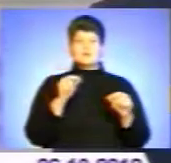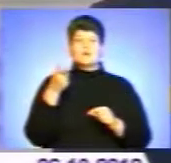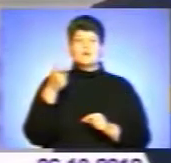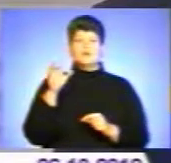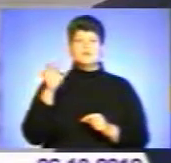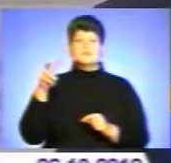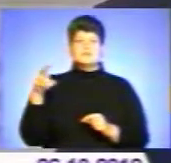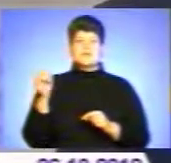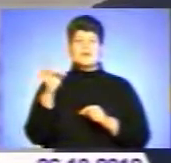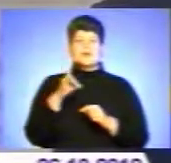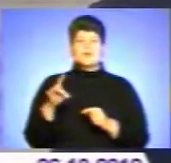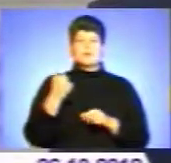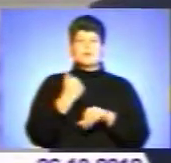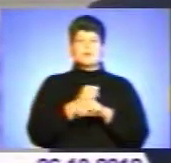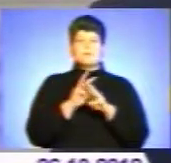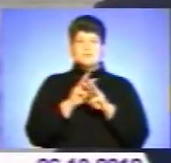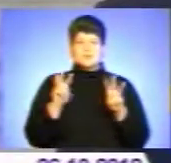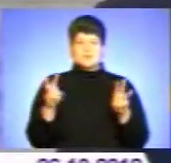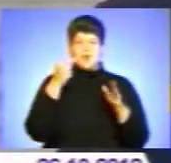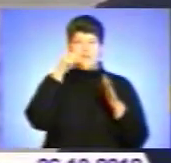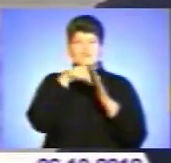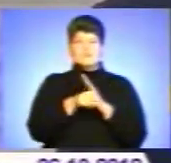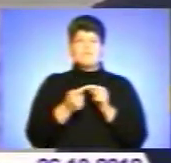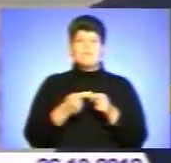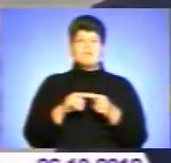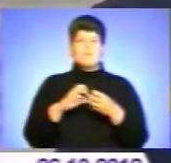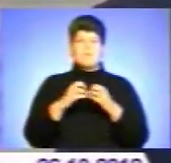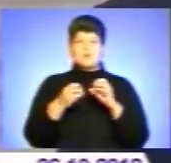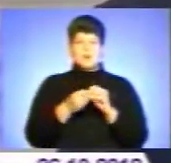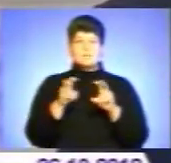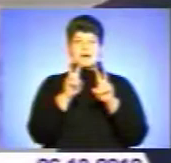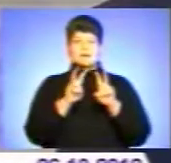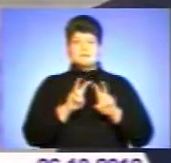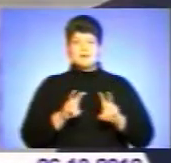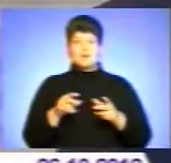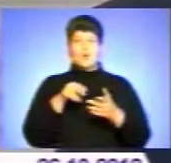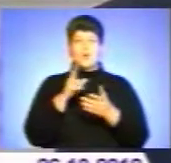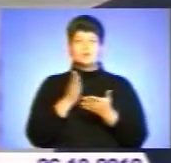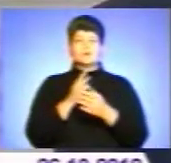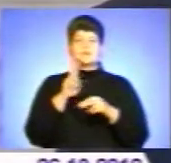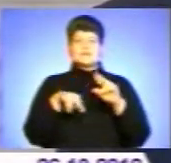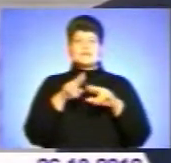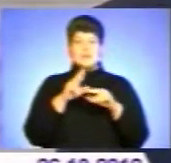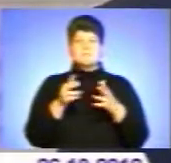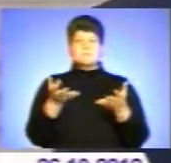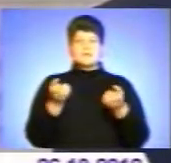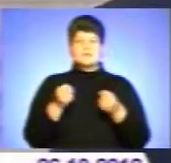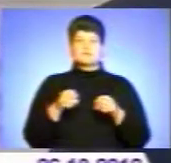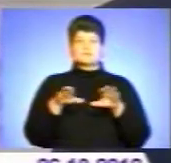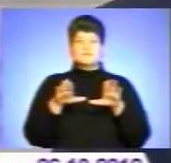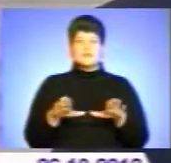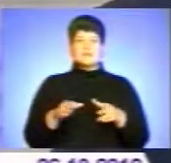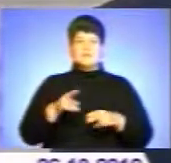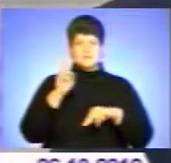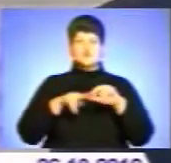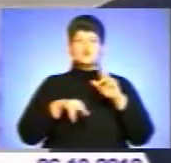прем'єр-міністр, він вник в ці проблеми, розглянув ход будівництва, було прийнято рішення строїти. Тону слухав